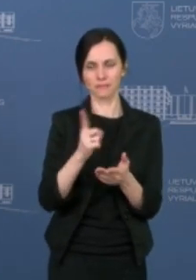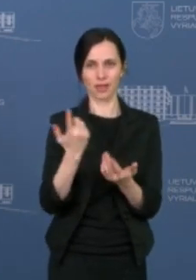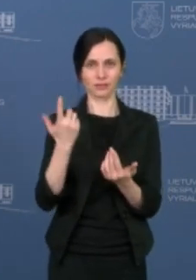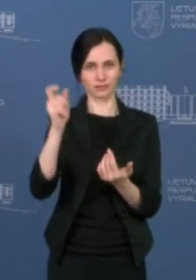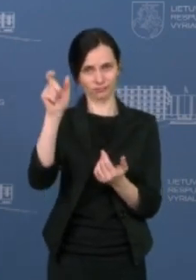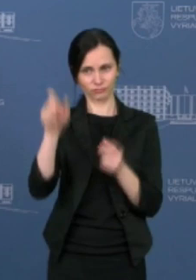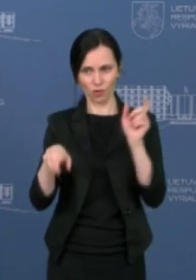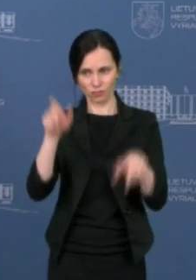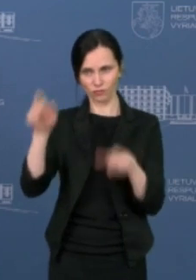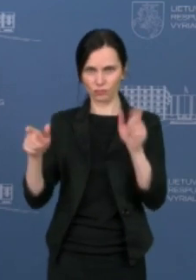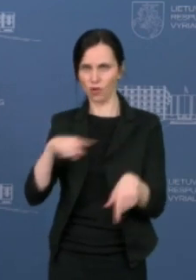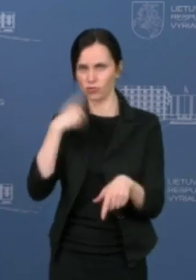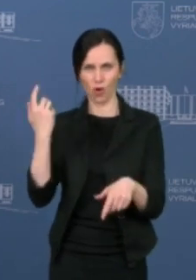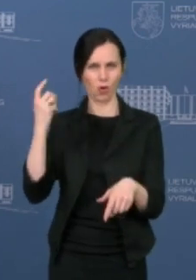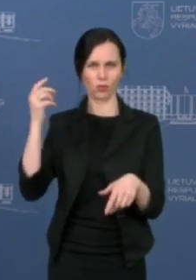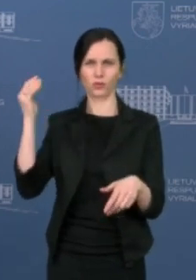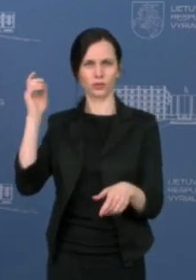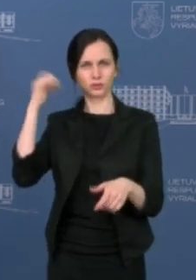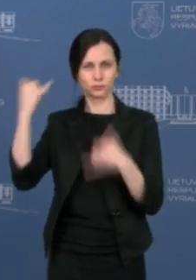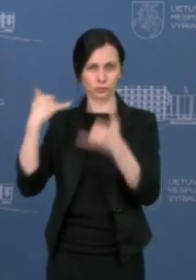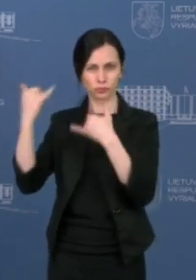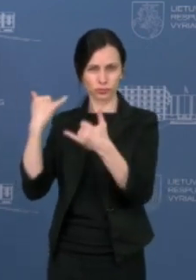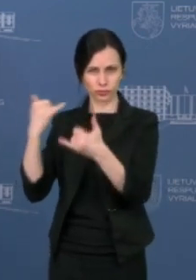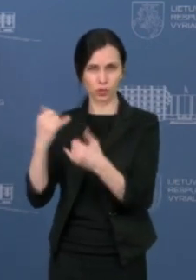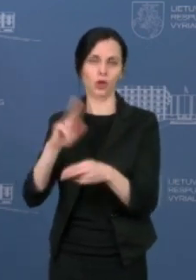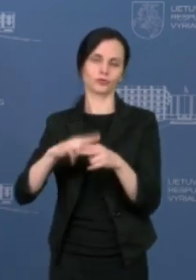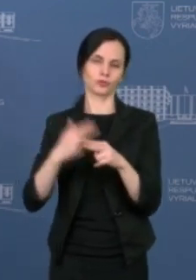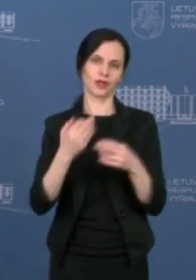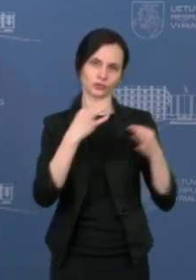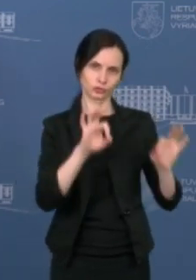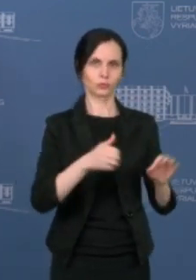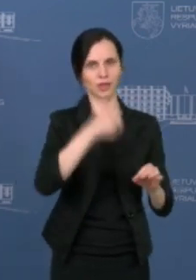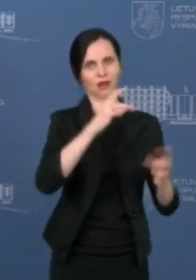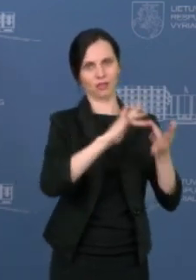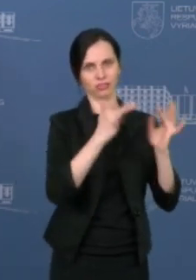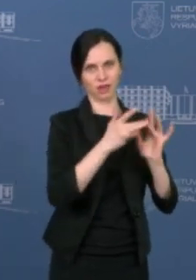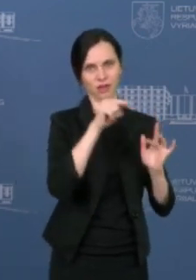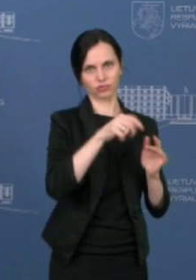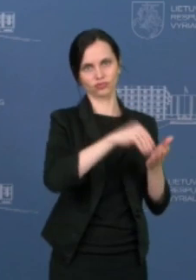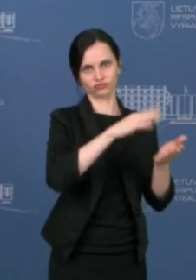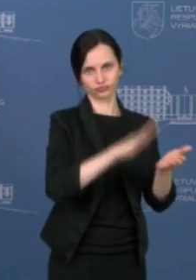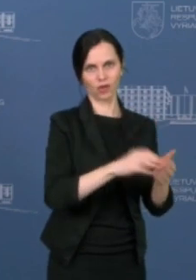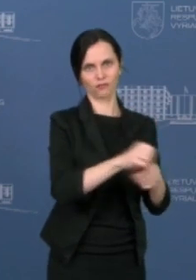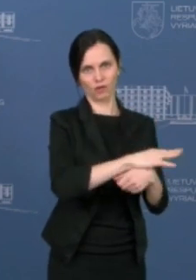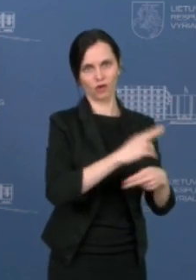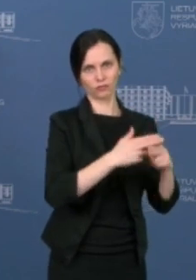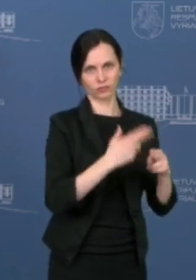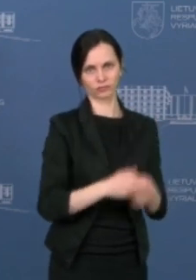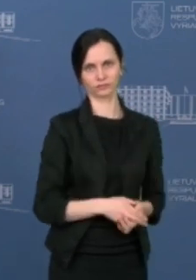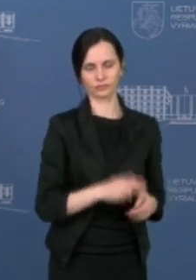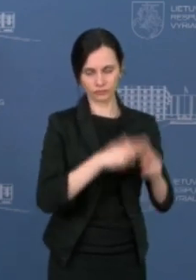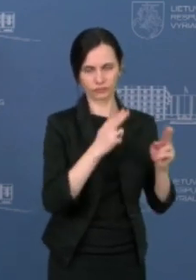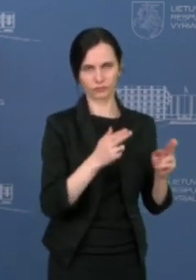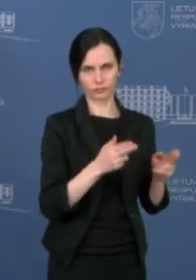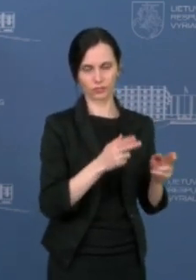žmonių. Todėl rekomenduojame naudotis elektroninę registraciją svetainyje. Mes taip pat